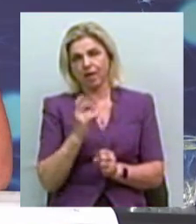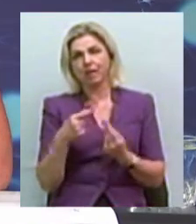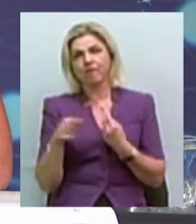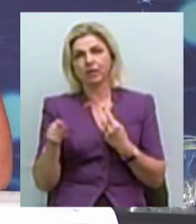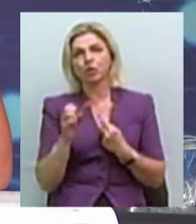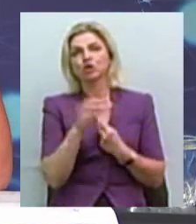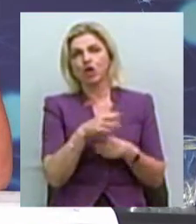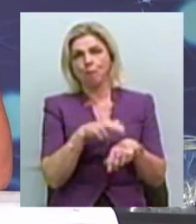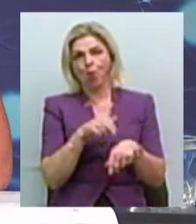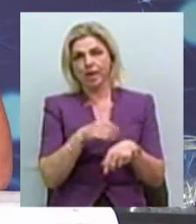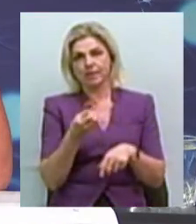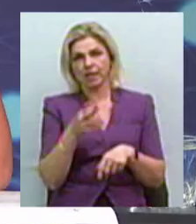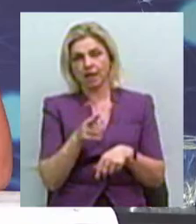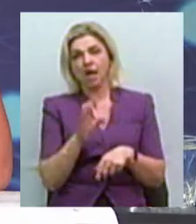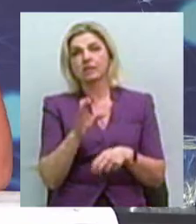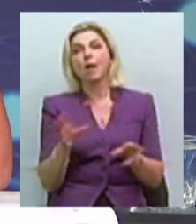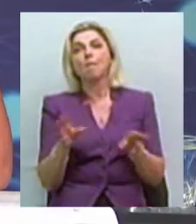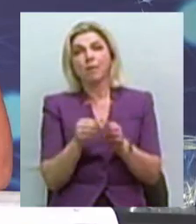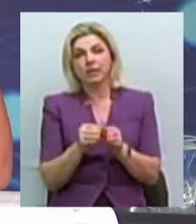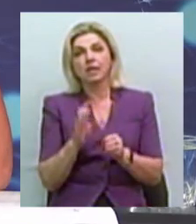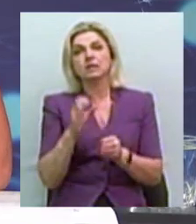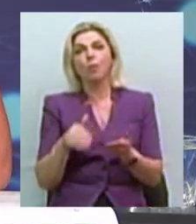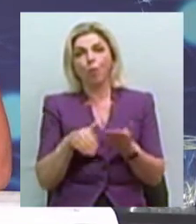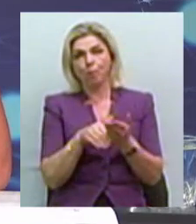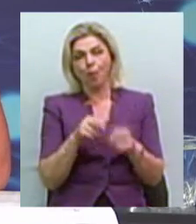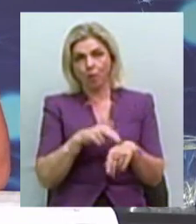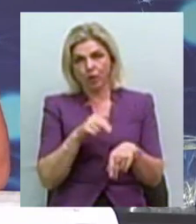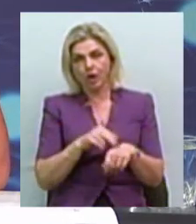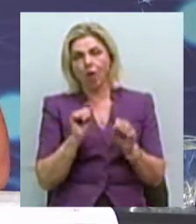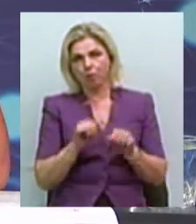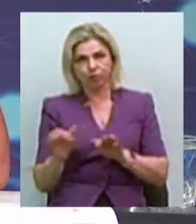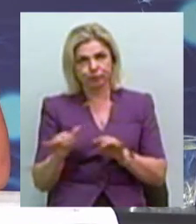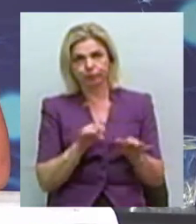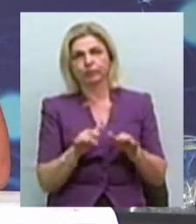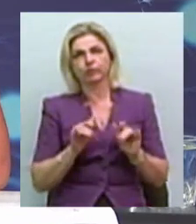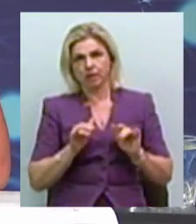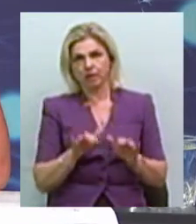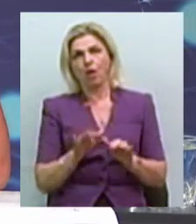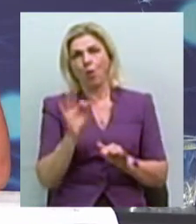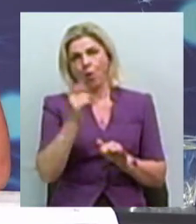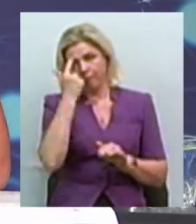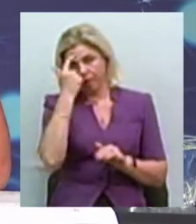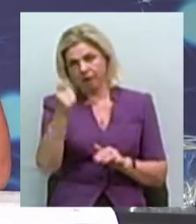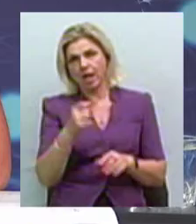поліції, але разом з цим, за допомогою поліції, вона може вжити дієвих заходів щодо попередження насильства в сім'ї, або